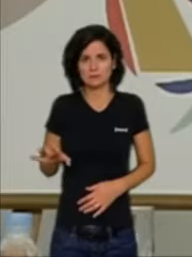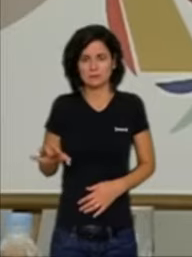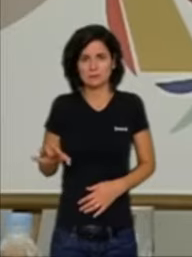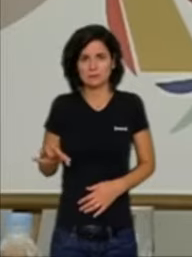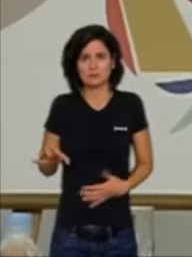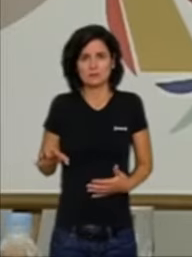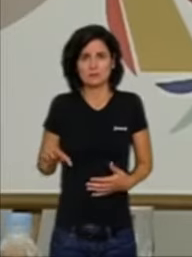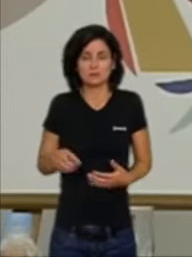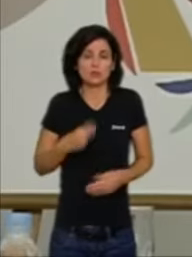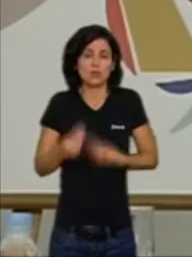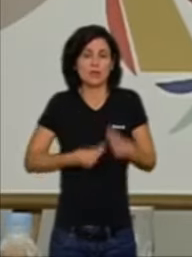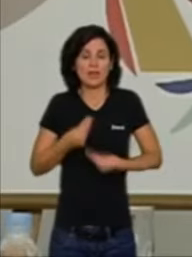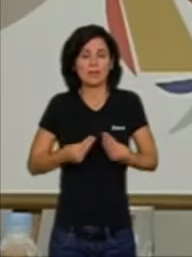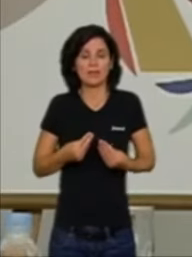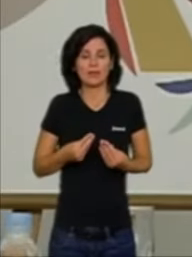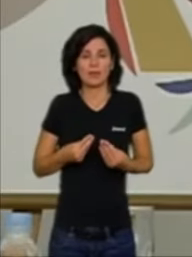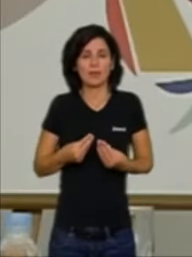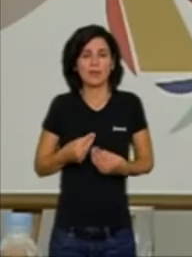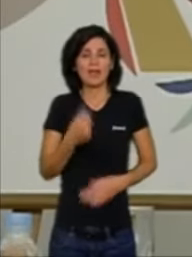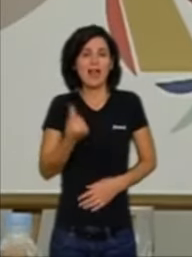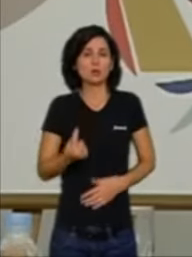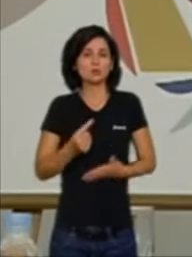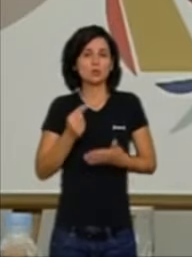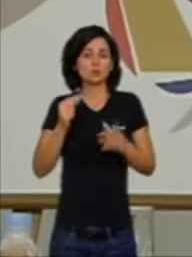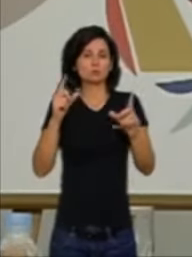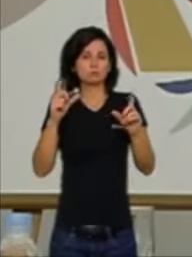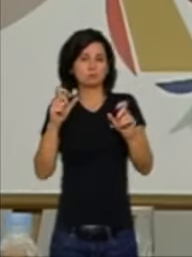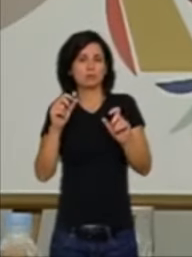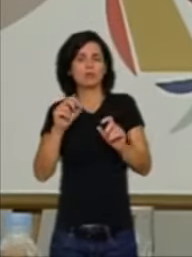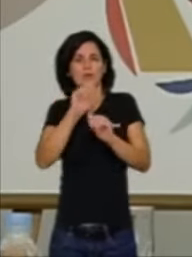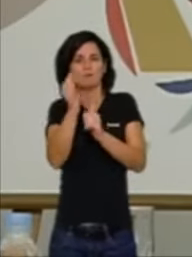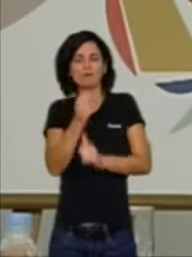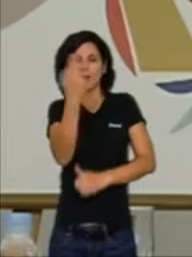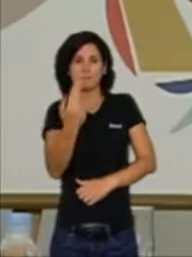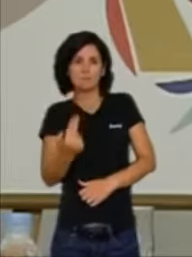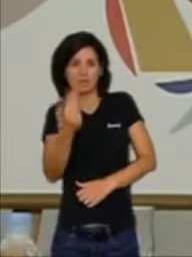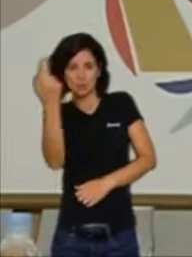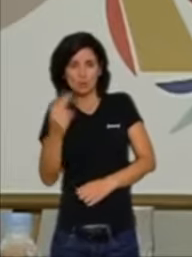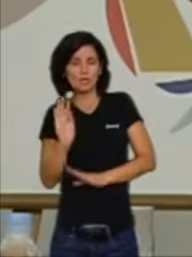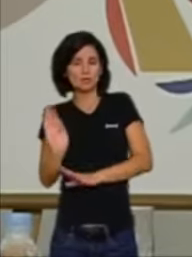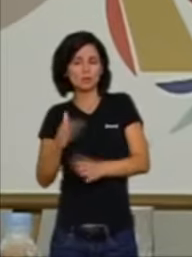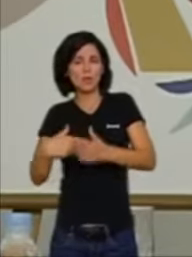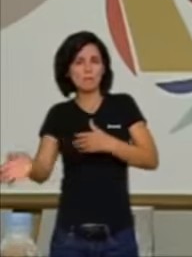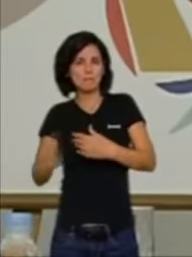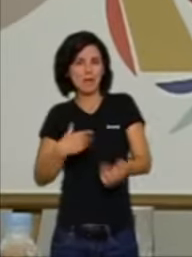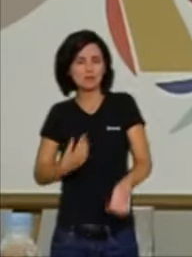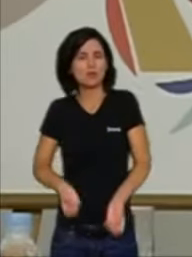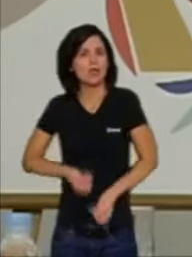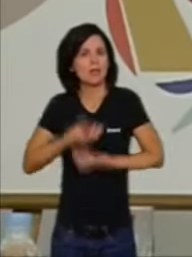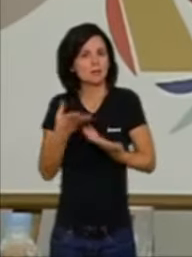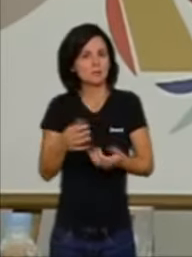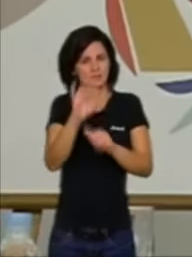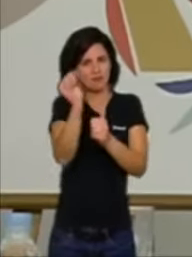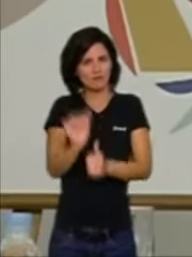Vull dir, el que fa l'artista és, a través de la seva mirada, del seu estil, en aquest cas la pintura, expressar alguna cosa que està passant en la